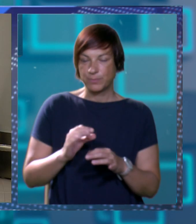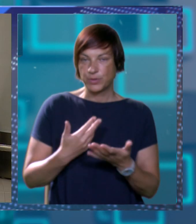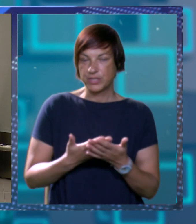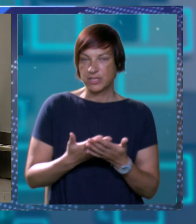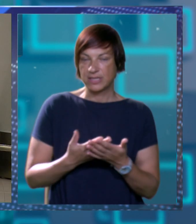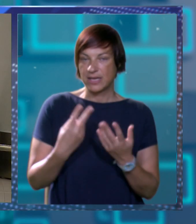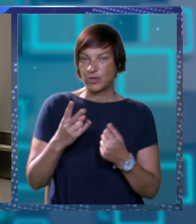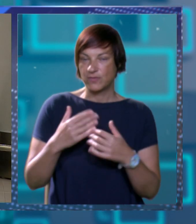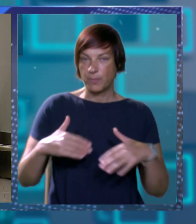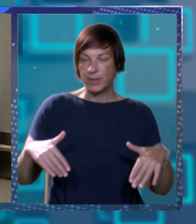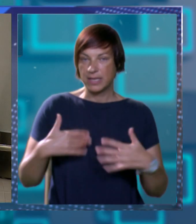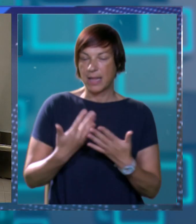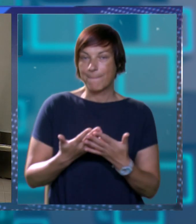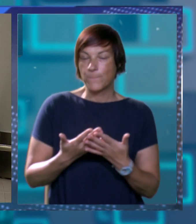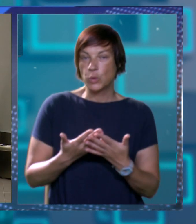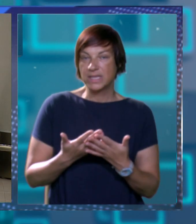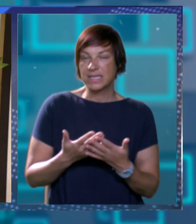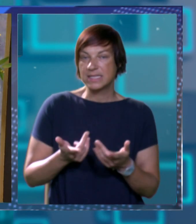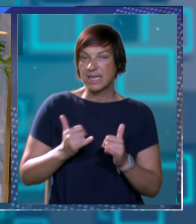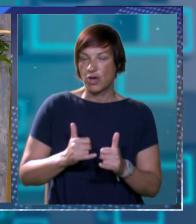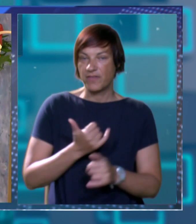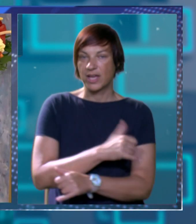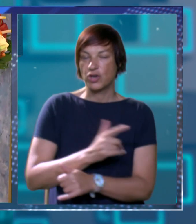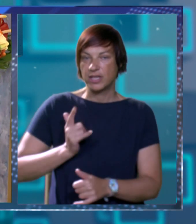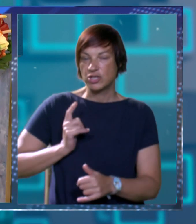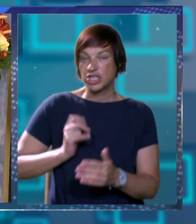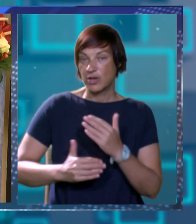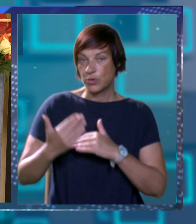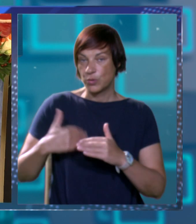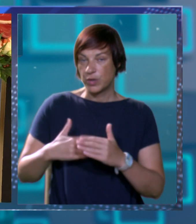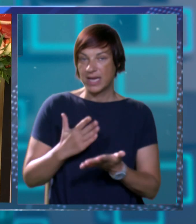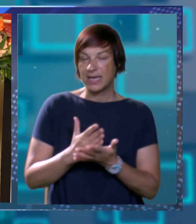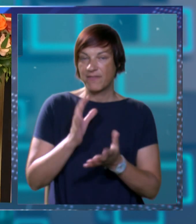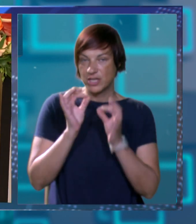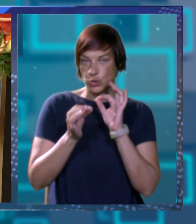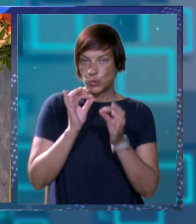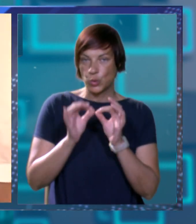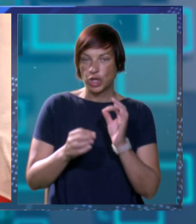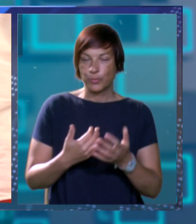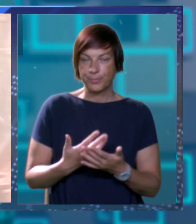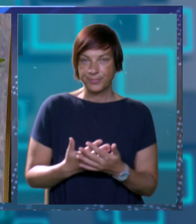Tako se i dvomilijunta putnica ili pak putnik ove godine očekuju nešto ranije već u rujnu.